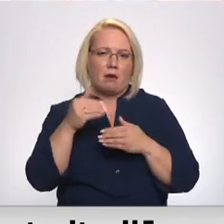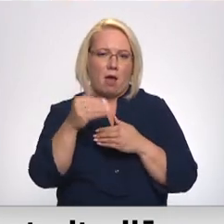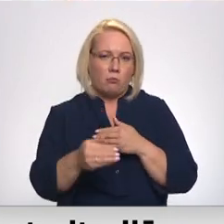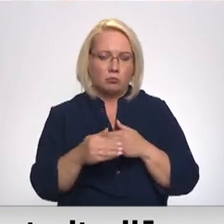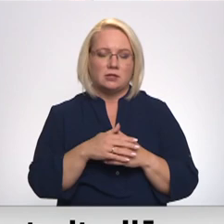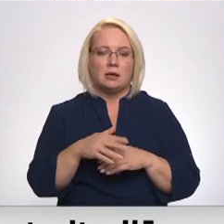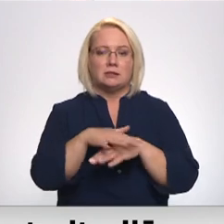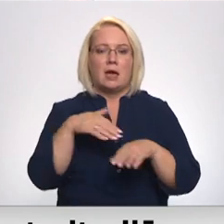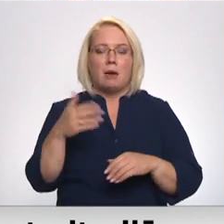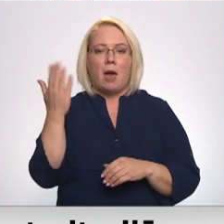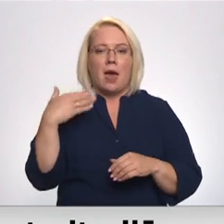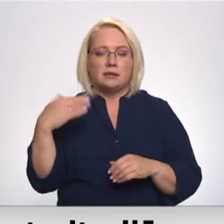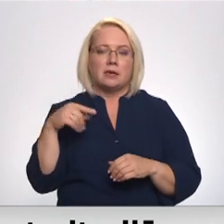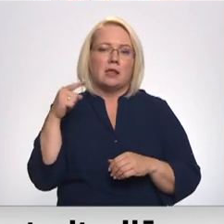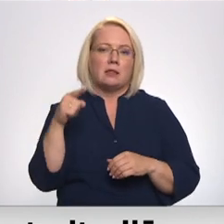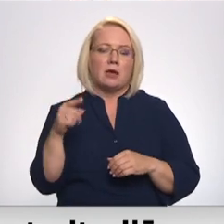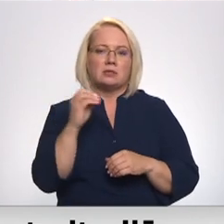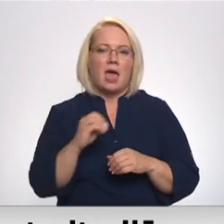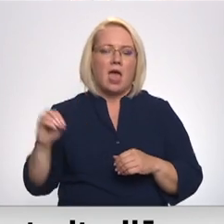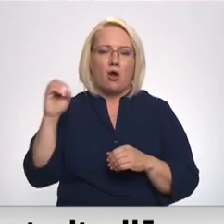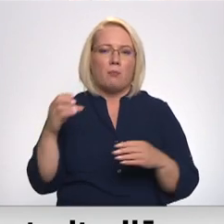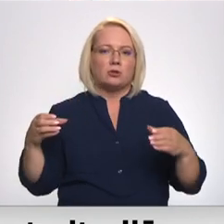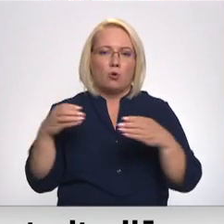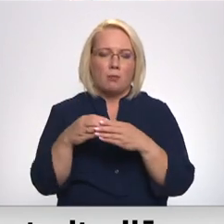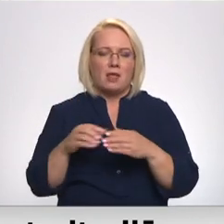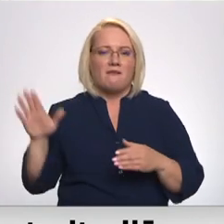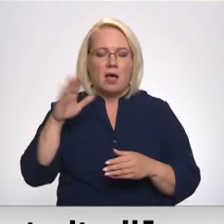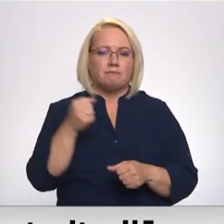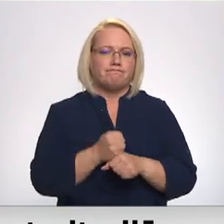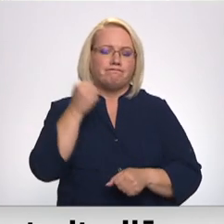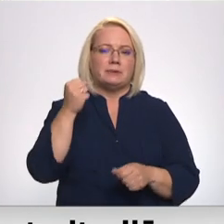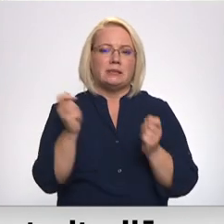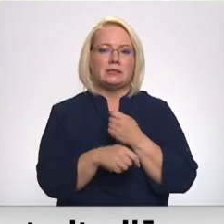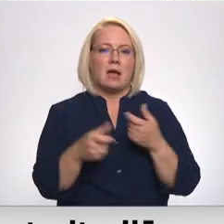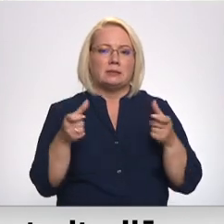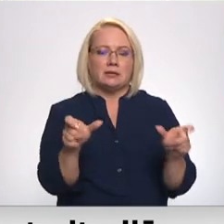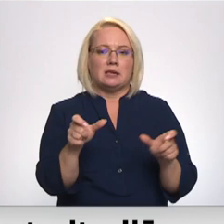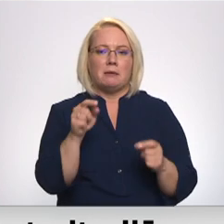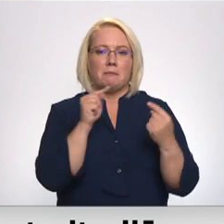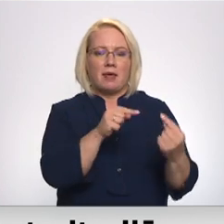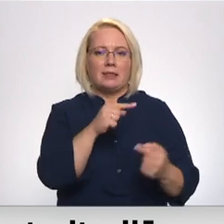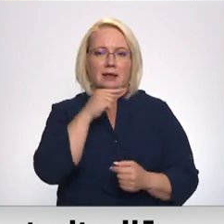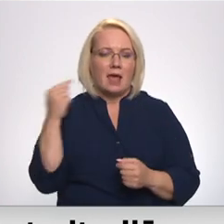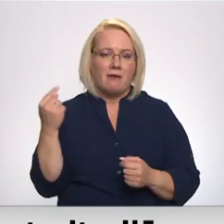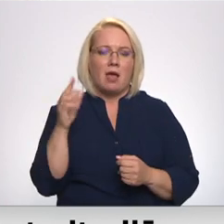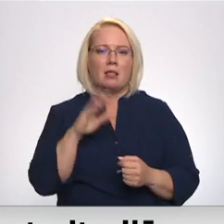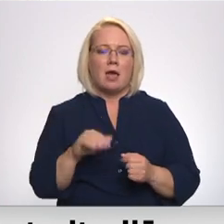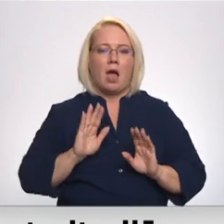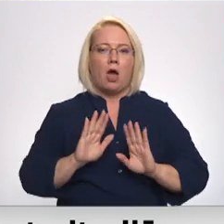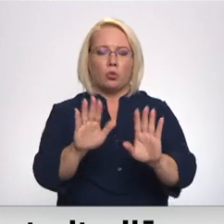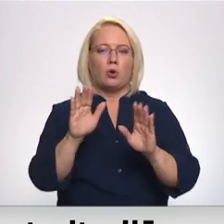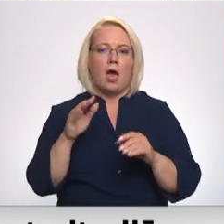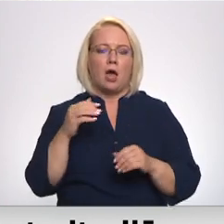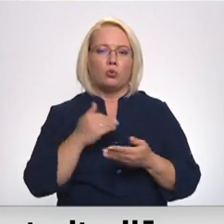sājuma aicina ir Atlantisko kopienu un tās partnerši steidzam pasiprināt sankcijas pret Krieviju, lai apturētās bruņoto spēku spēju turpināt